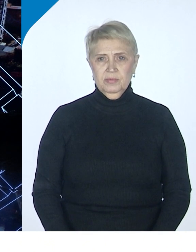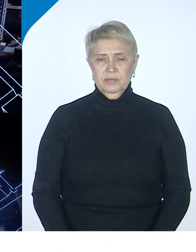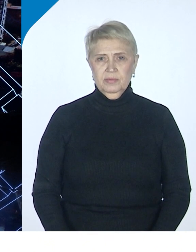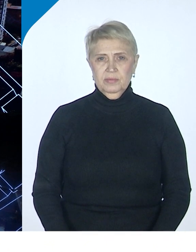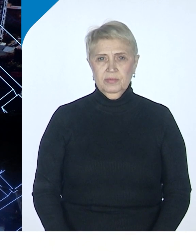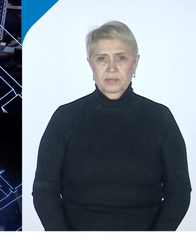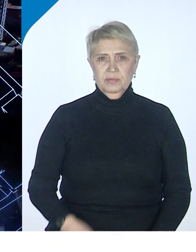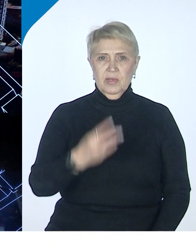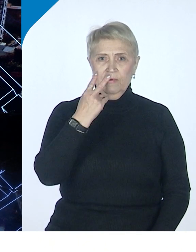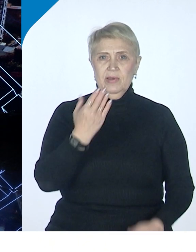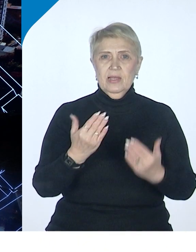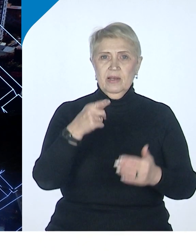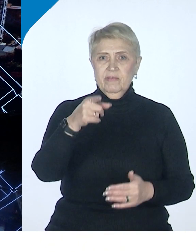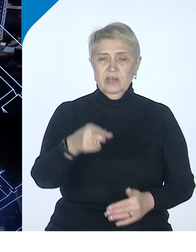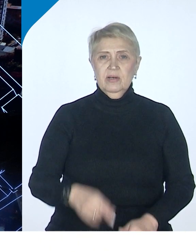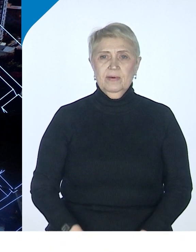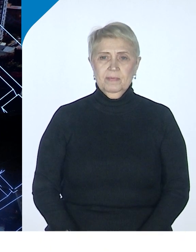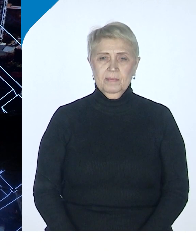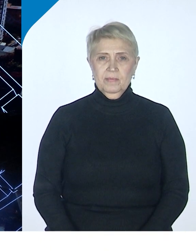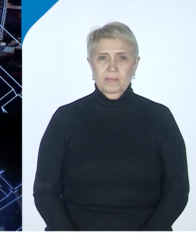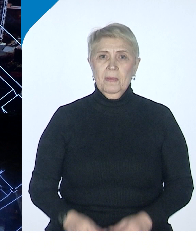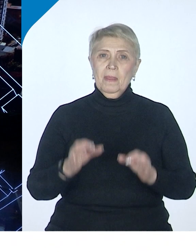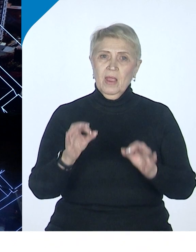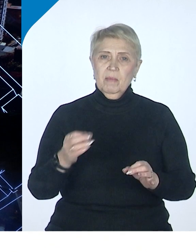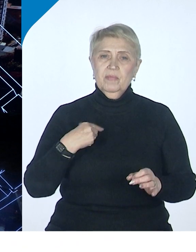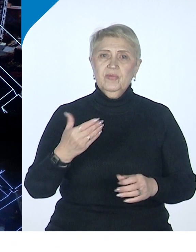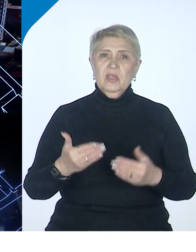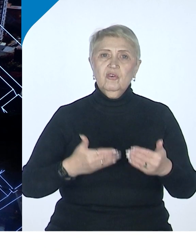видите ли вы в них правильные шаги?